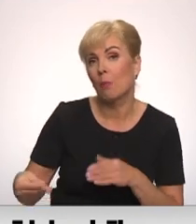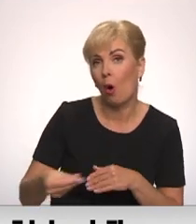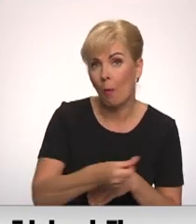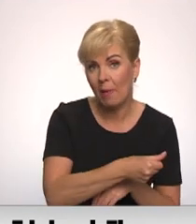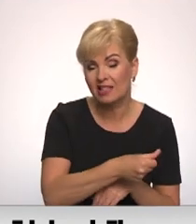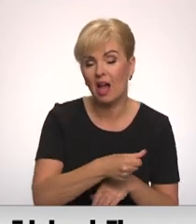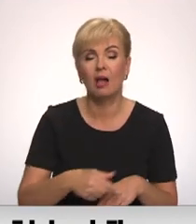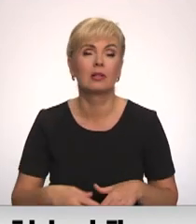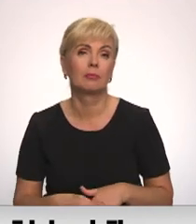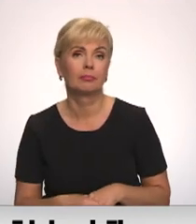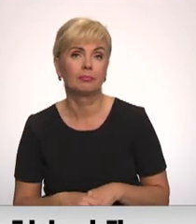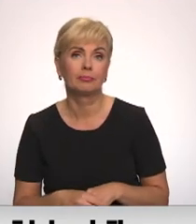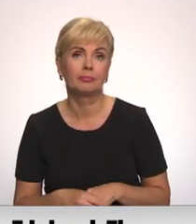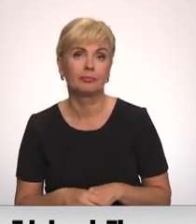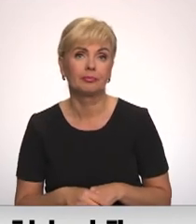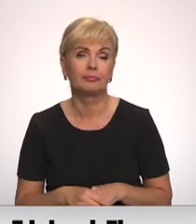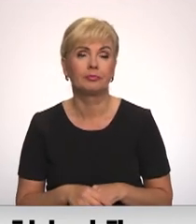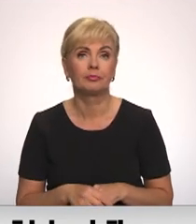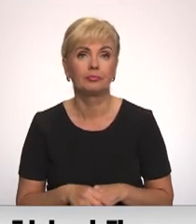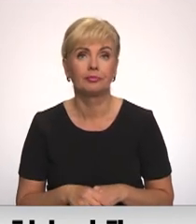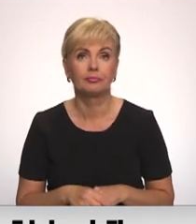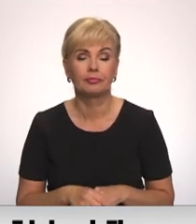Sandra Leitāna, Andris Pāns, Vīdzemes televīzija.